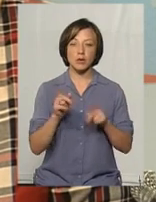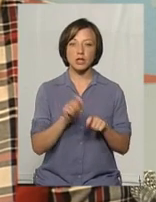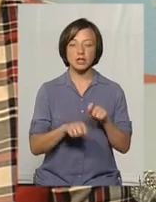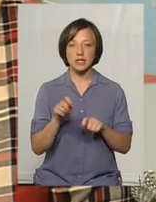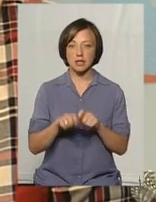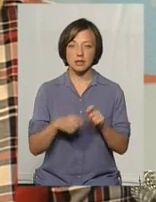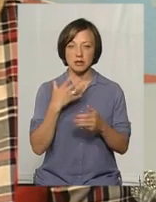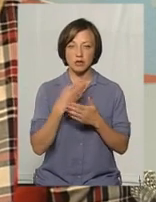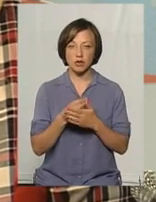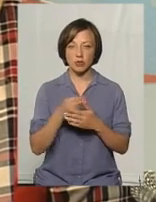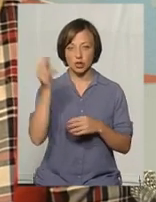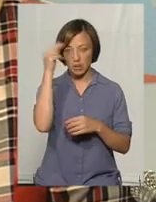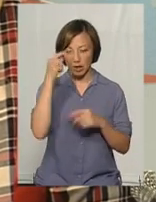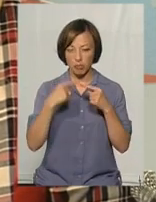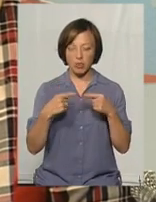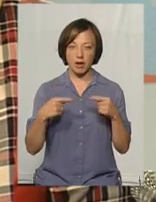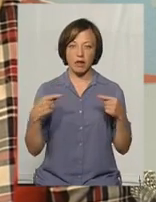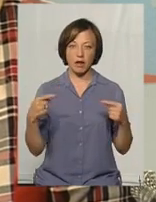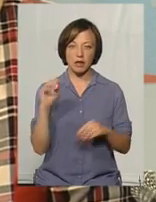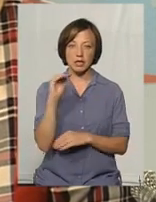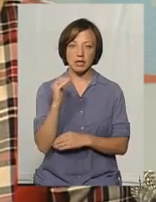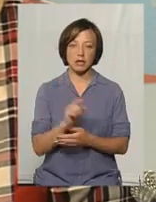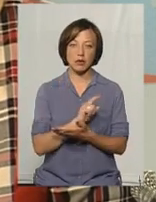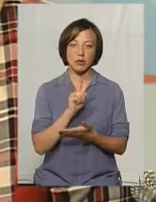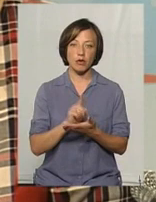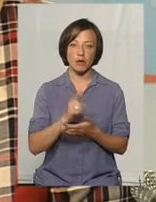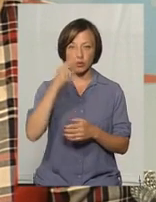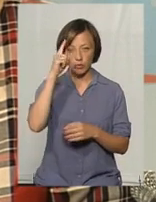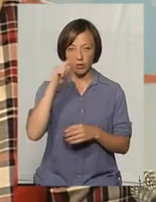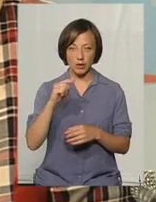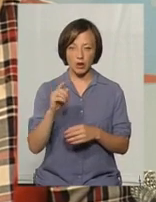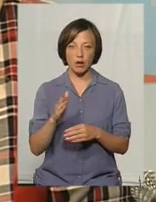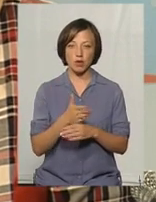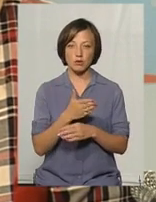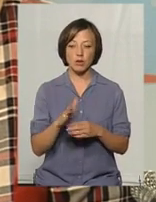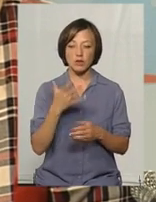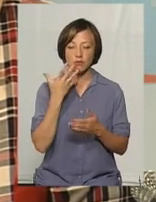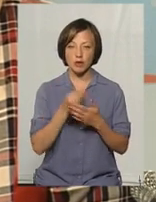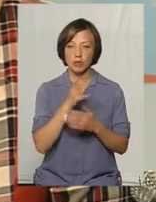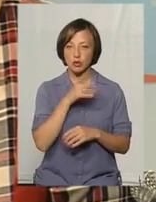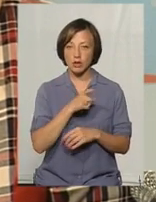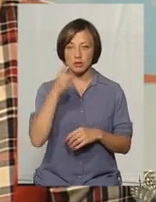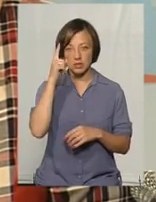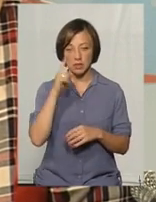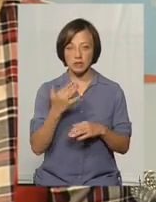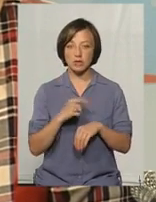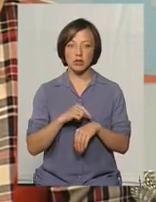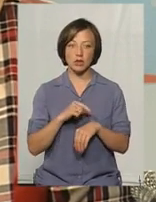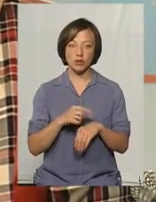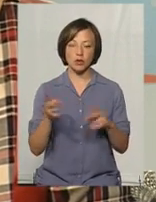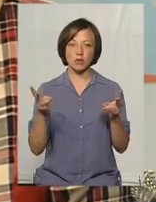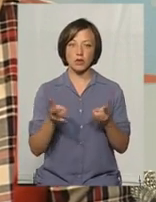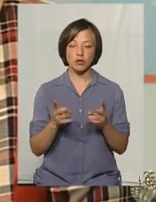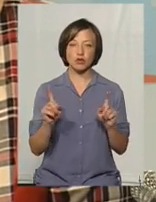за своїм шкільним приладдям. Дитина повинна вміти розпоряджуватись своїм часом, вона повинна знати, скільки часу їй